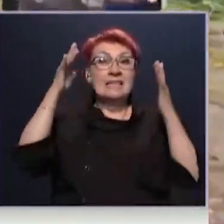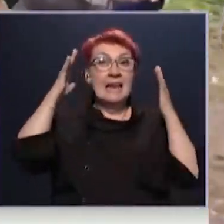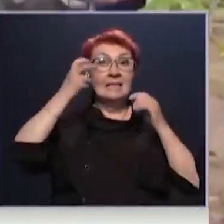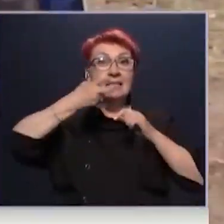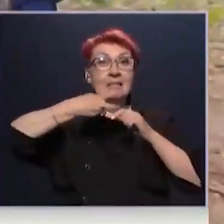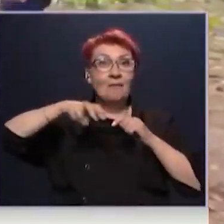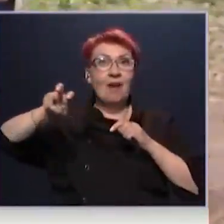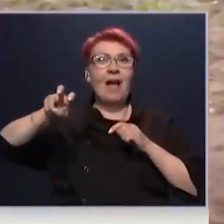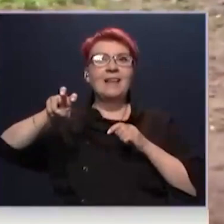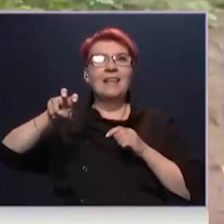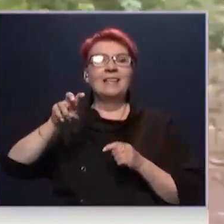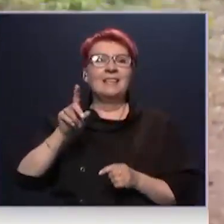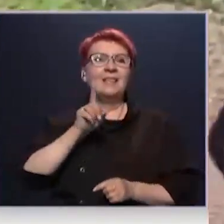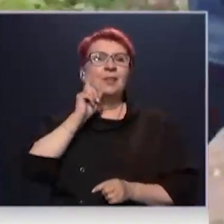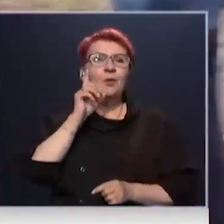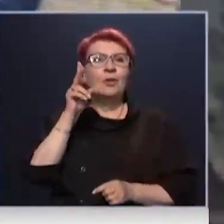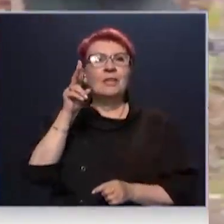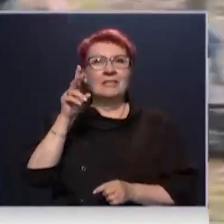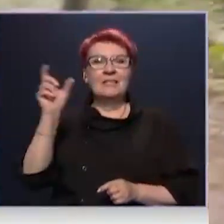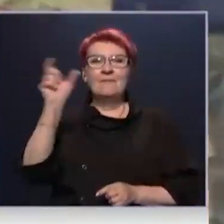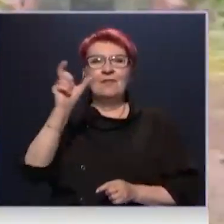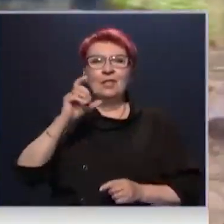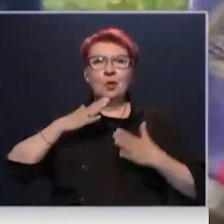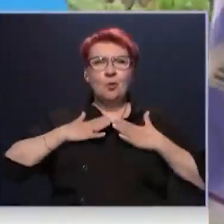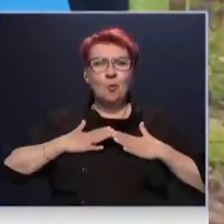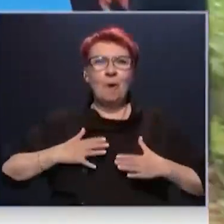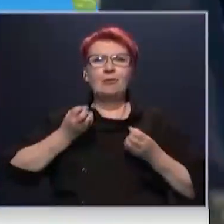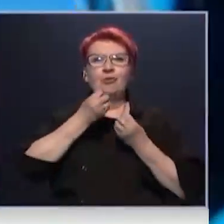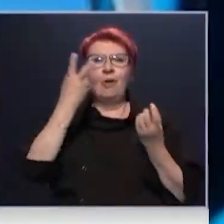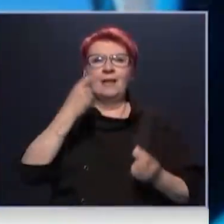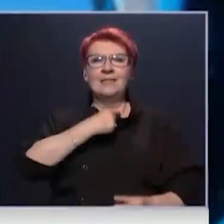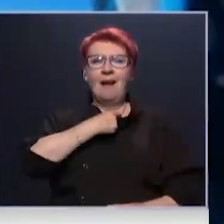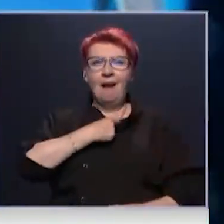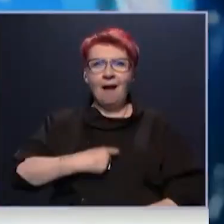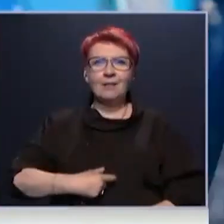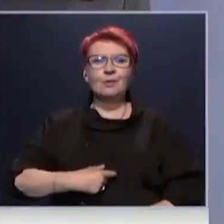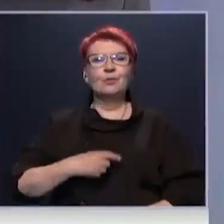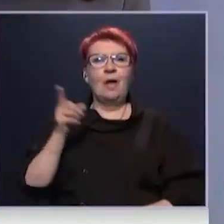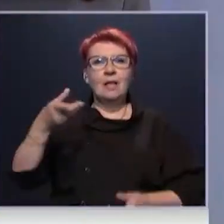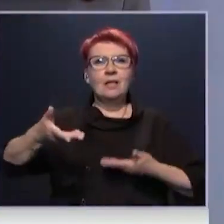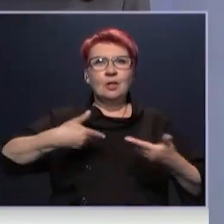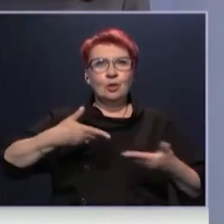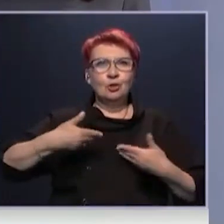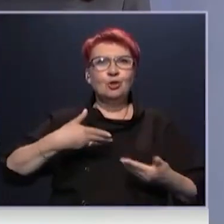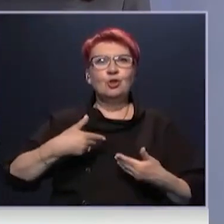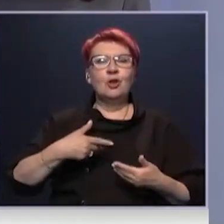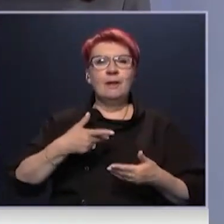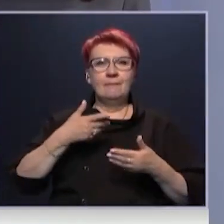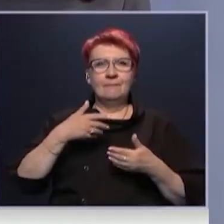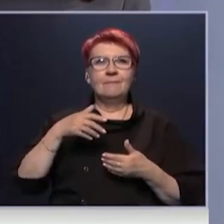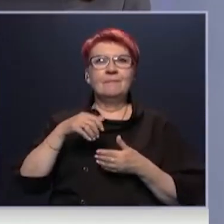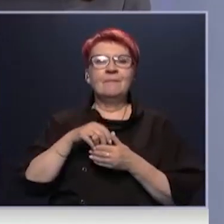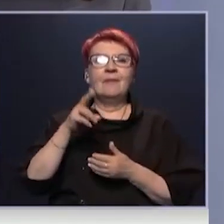колонны юных следопытов в синих рубашках, ярких галстуках. Они шли отрядами на